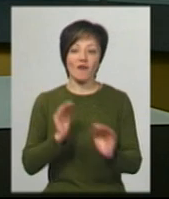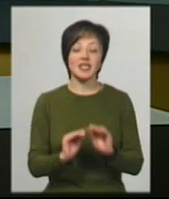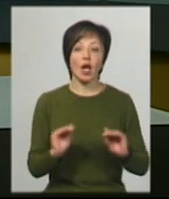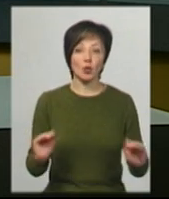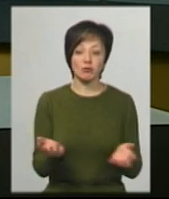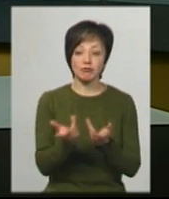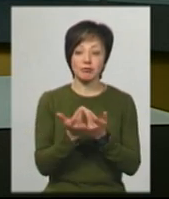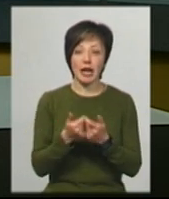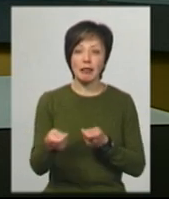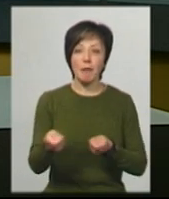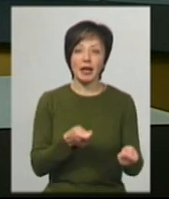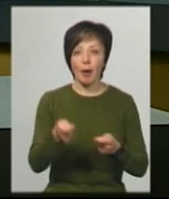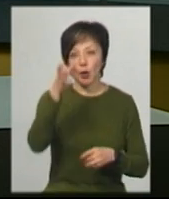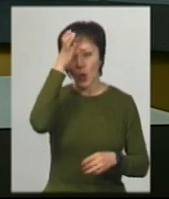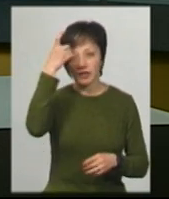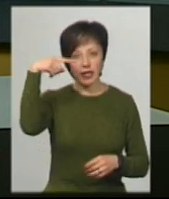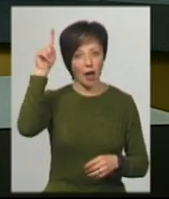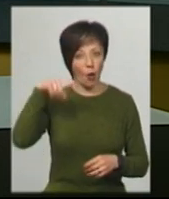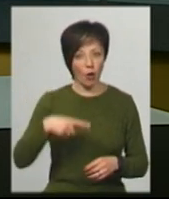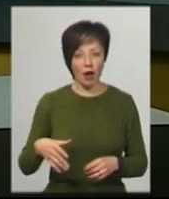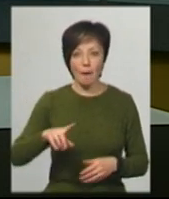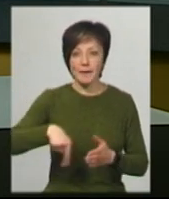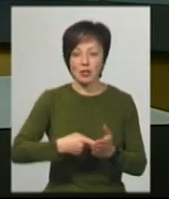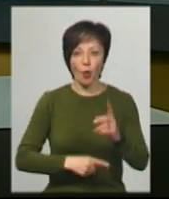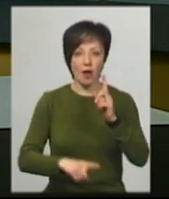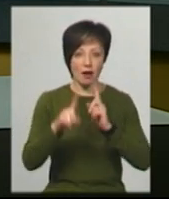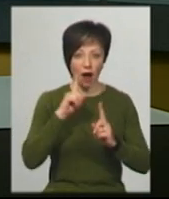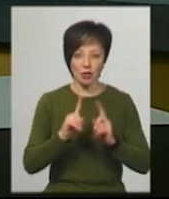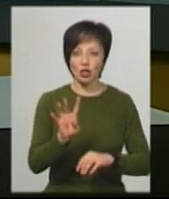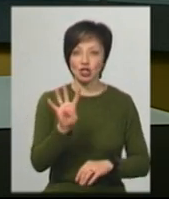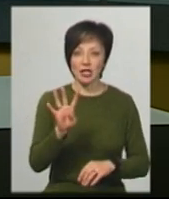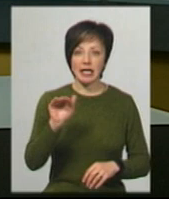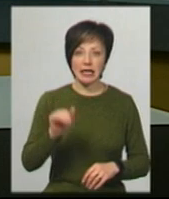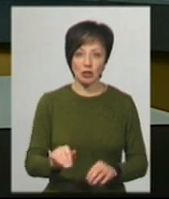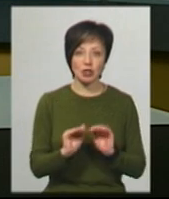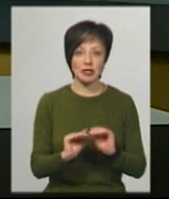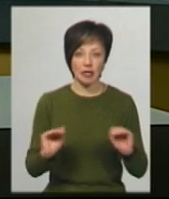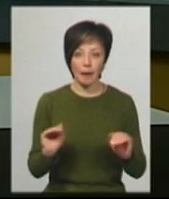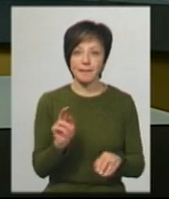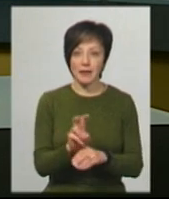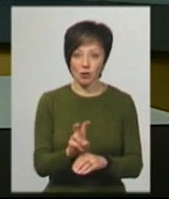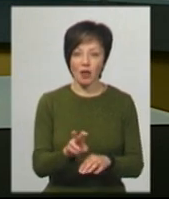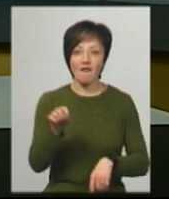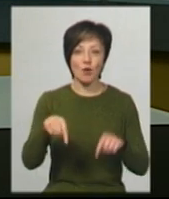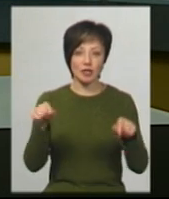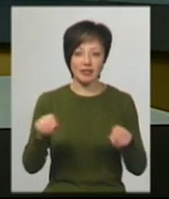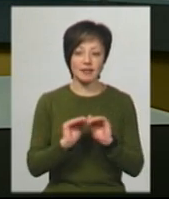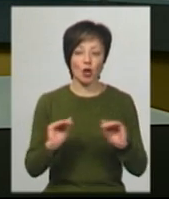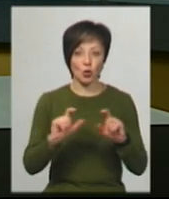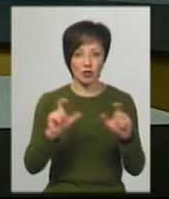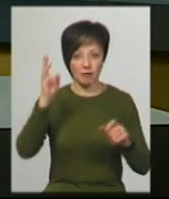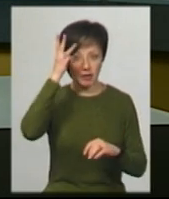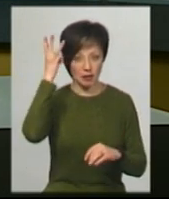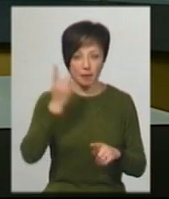підрахунками Департаменту освіти і науки Хмельницької міської ради, майже 4 тисячі дошкільнят підуть восени у садочки обласного